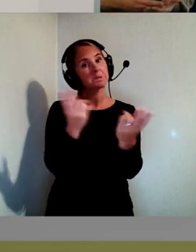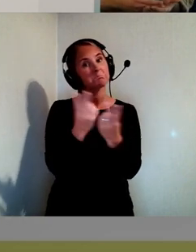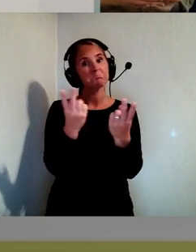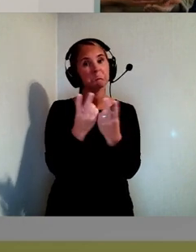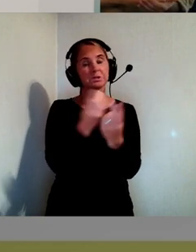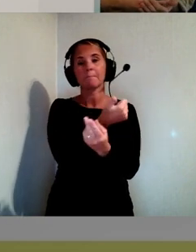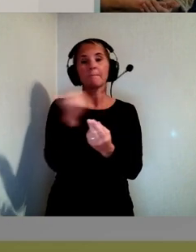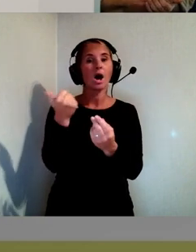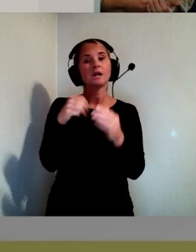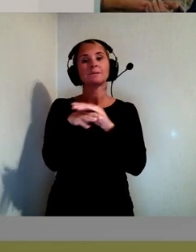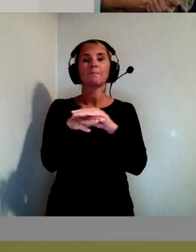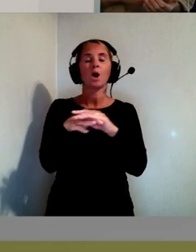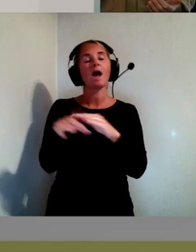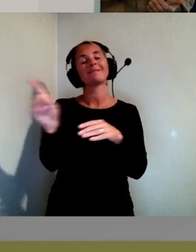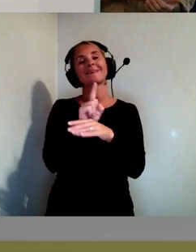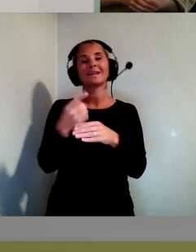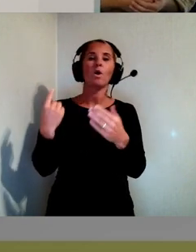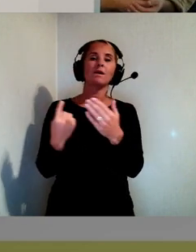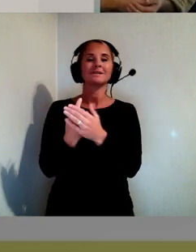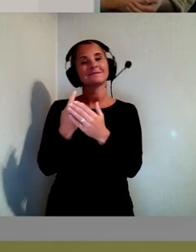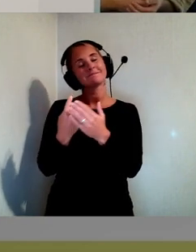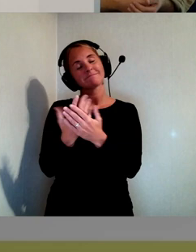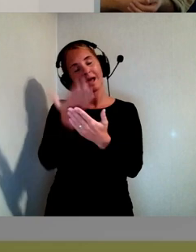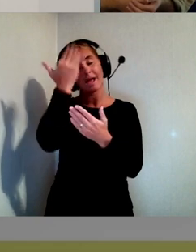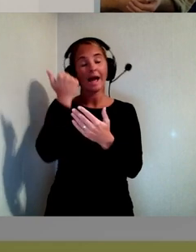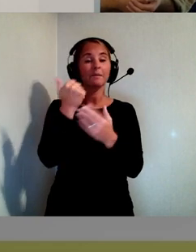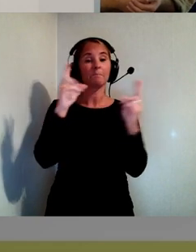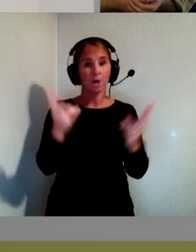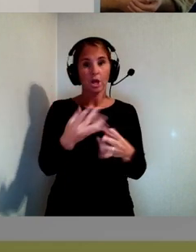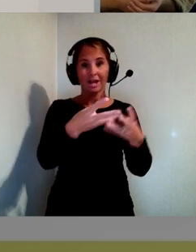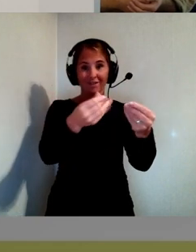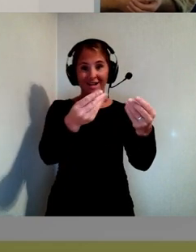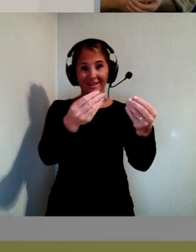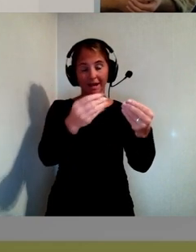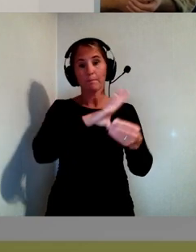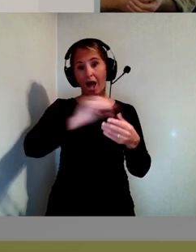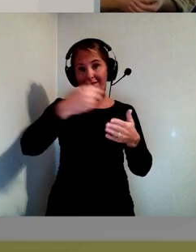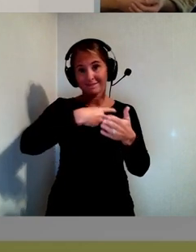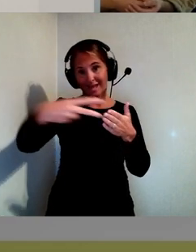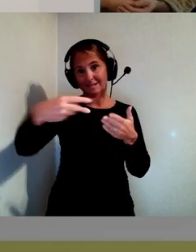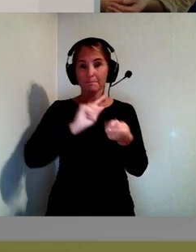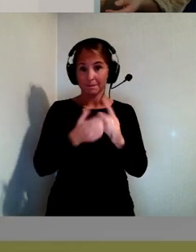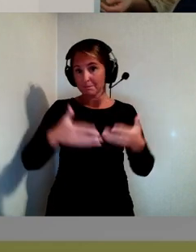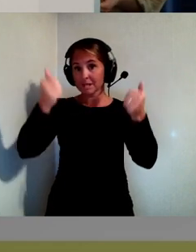och resurser, utan det kan också faktiskt vara så att kvaliteten på alltexten blir bättre.